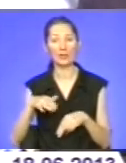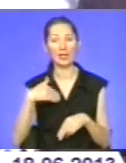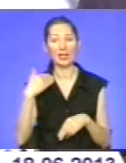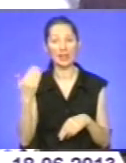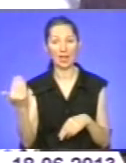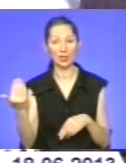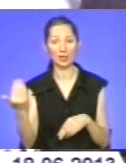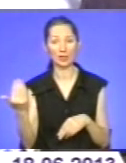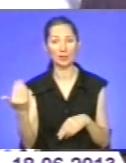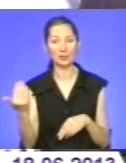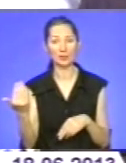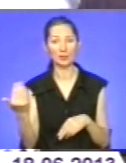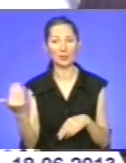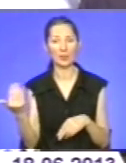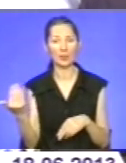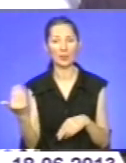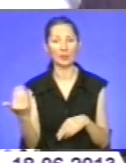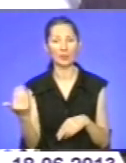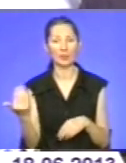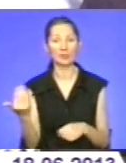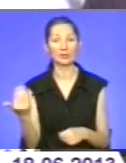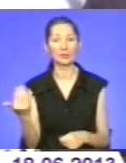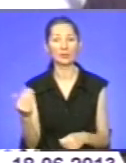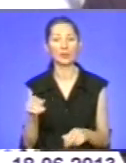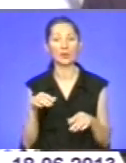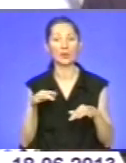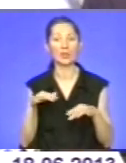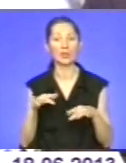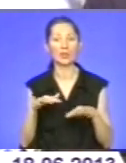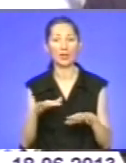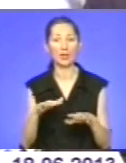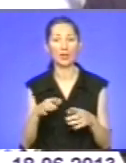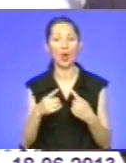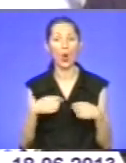делових кругів,